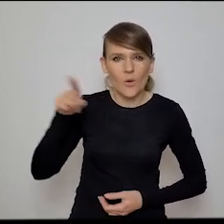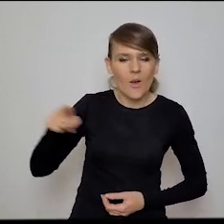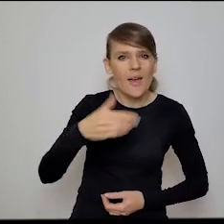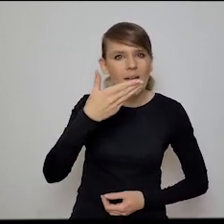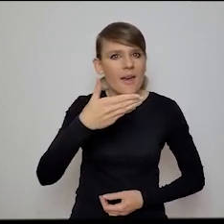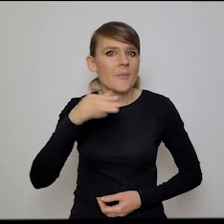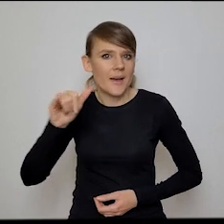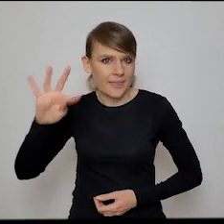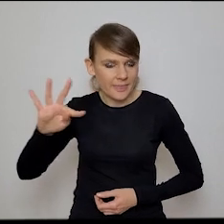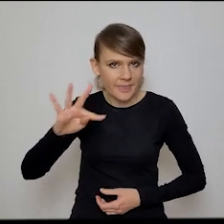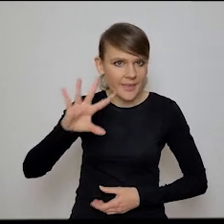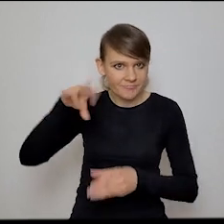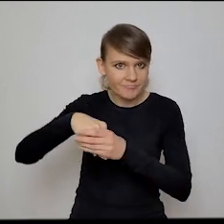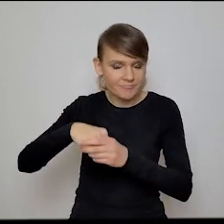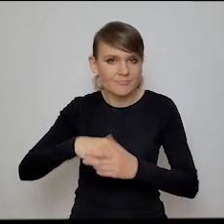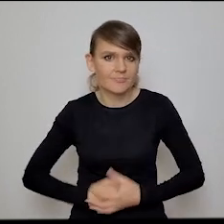MIT.